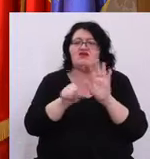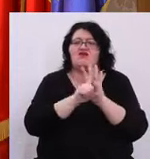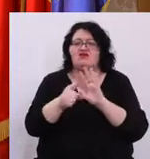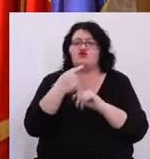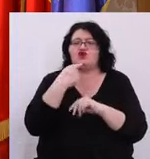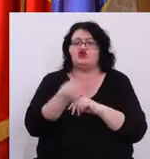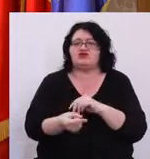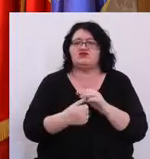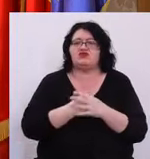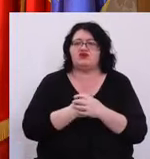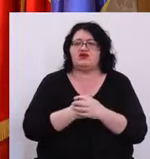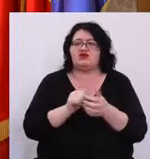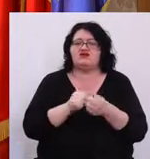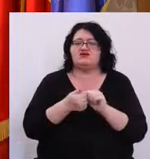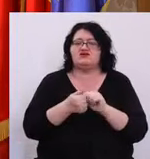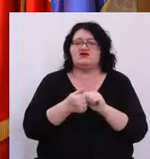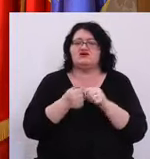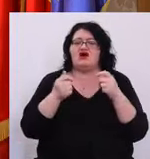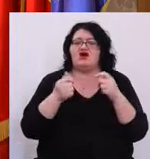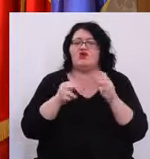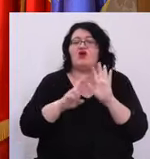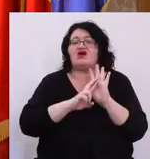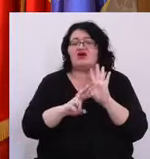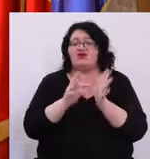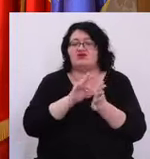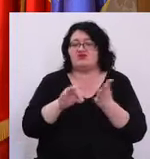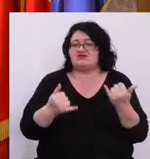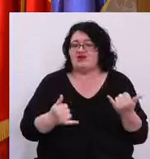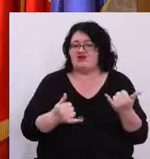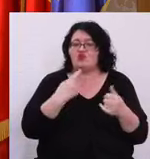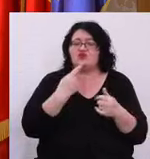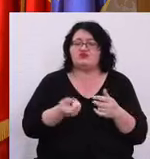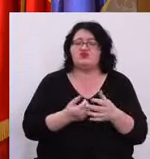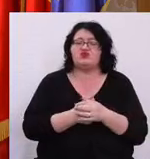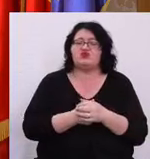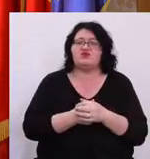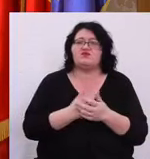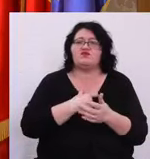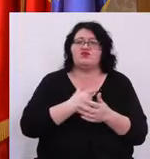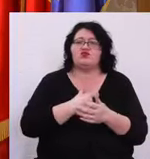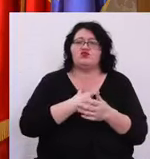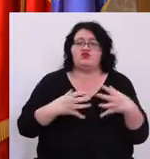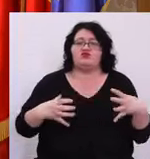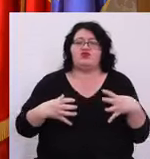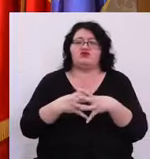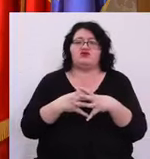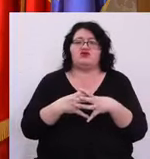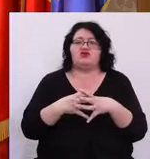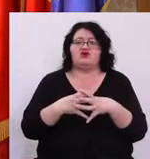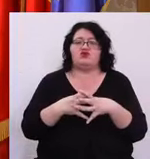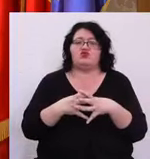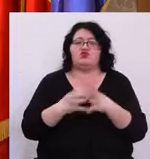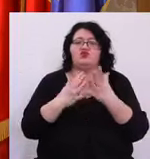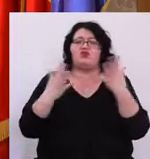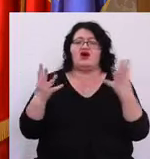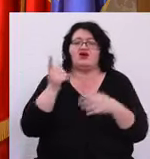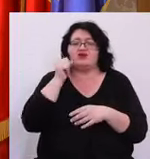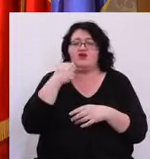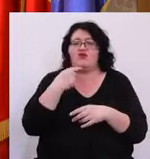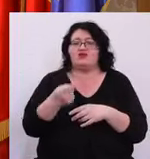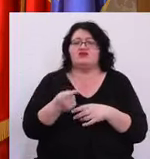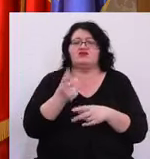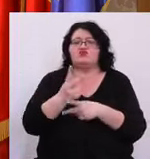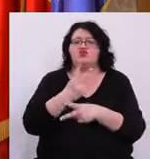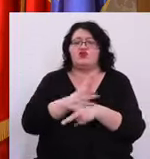legea, așa spune, sau reglementările în vigoare, așa spun Că nu te poți aduna cu grupuri mari în